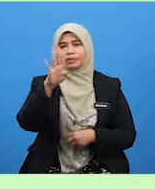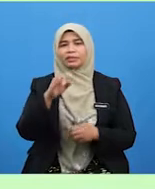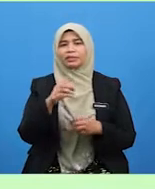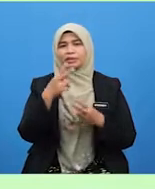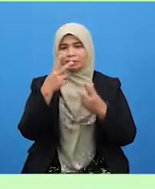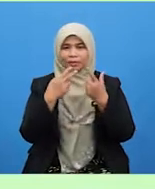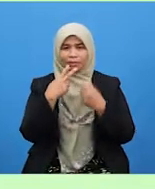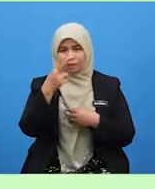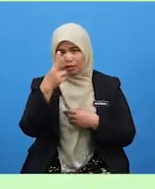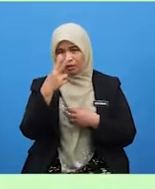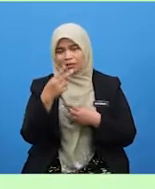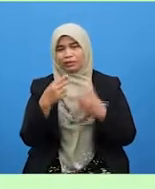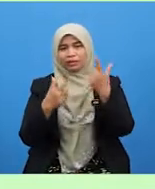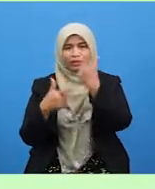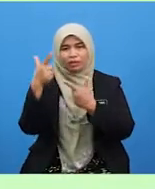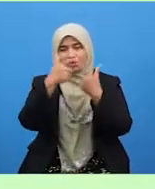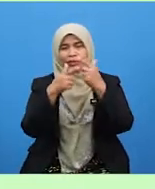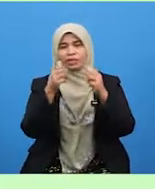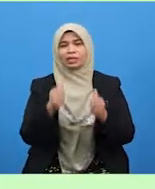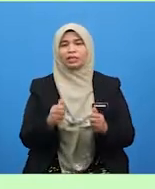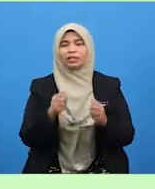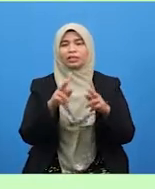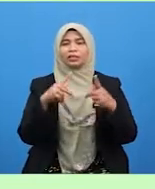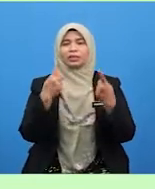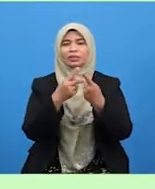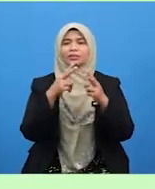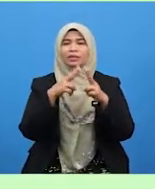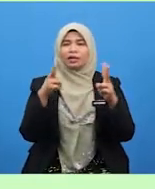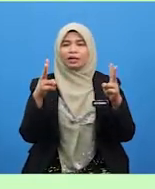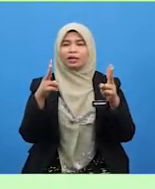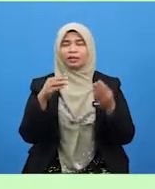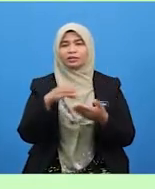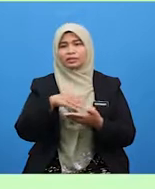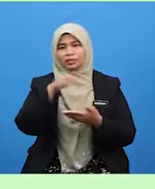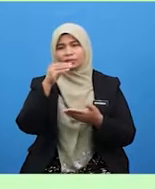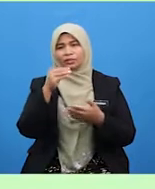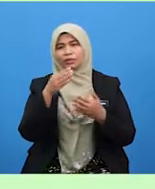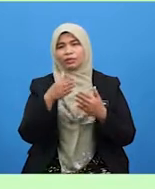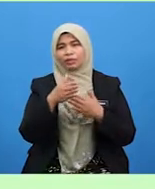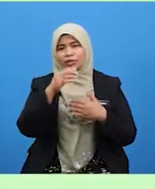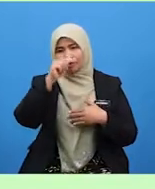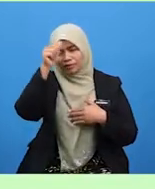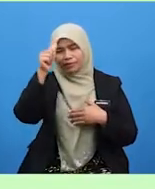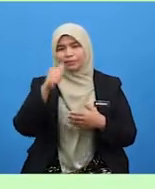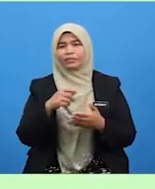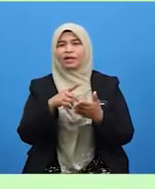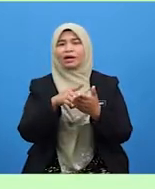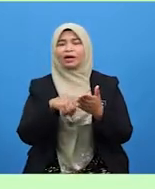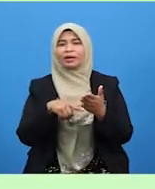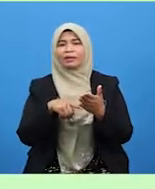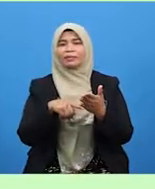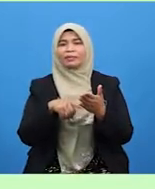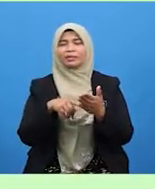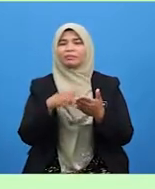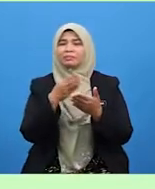meziarahi ahli keluarga sangat dituntut Allah. Apa buah tangan kita nak